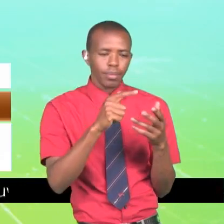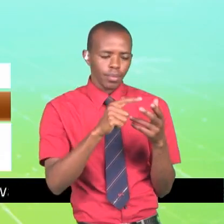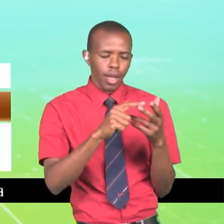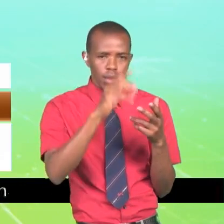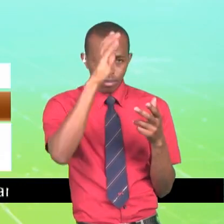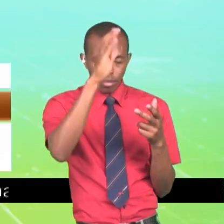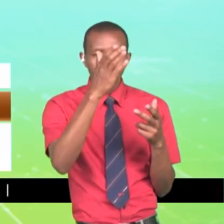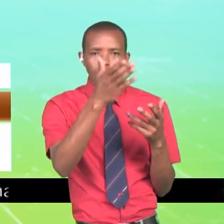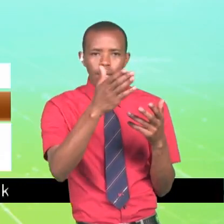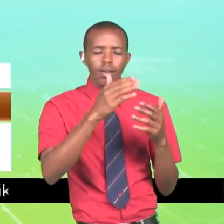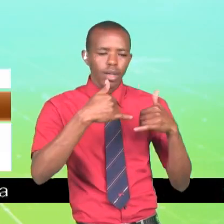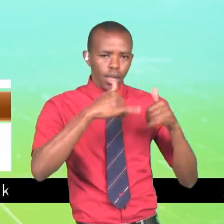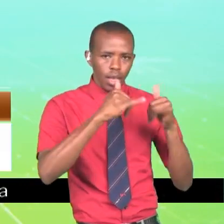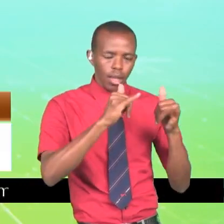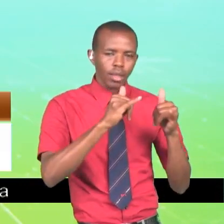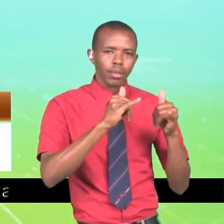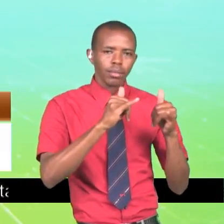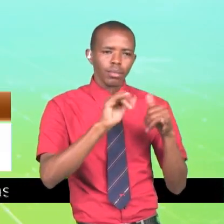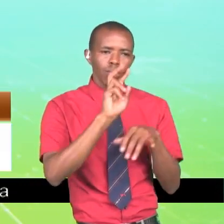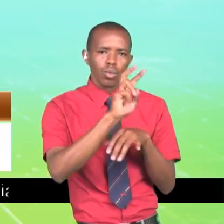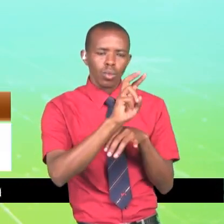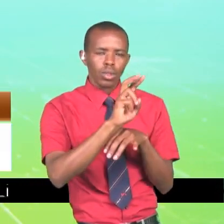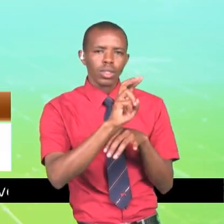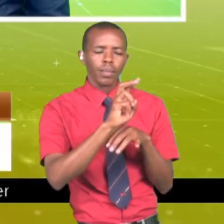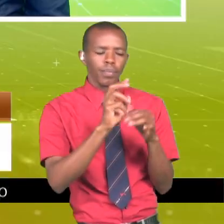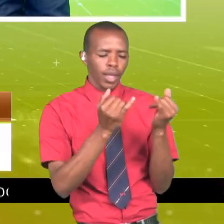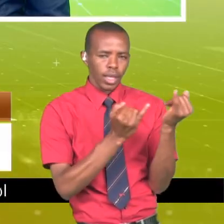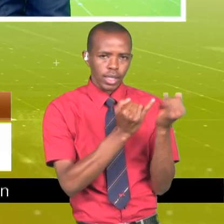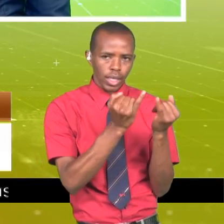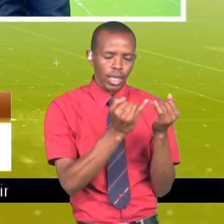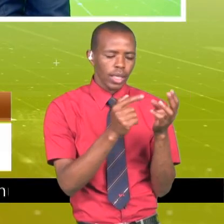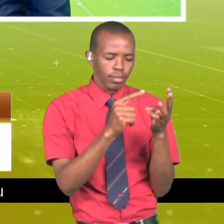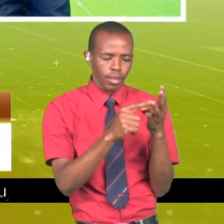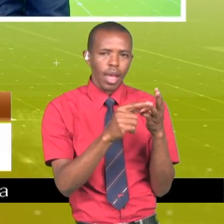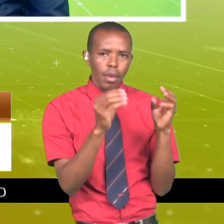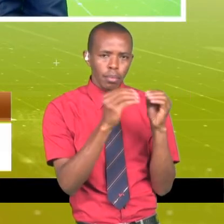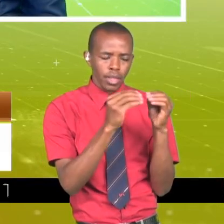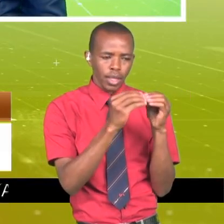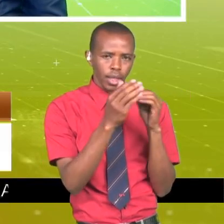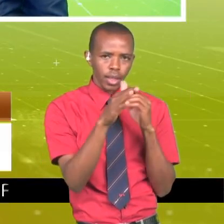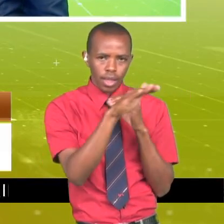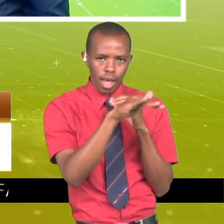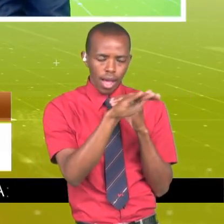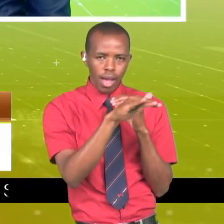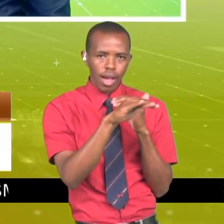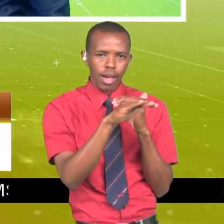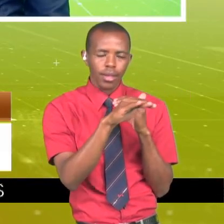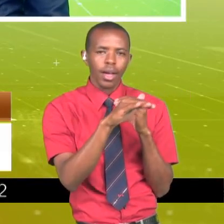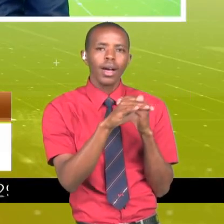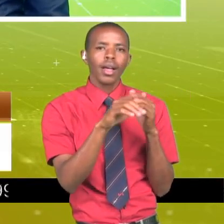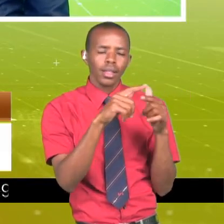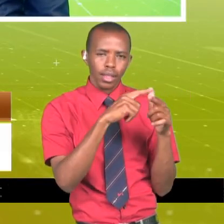michezo pale igembe south. Na siku ya jumamosi nilikuwa na mikutano pale akachu. Na siku ya ijuma